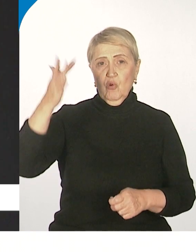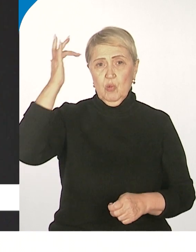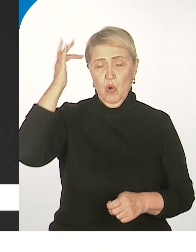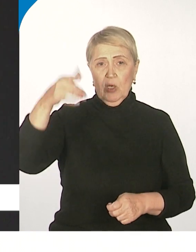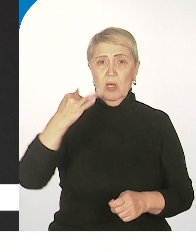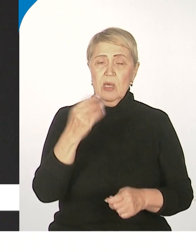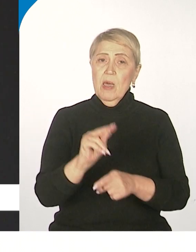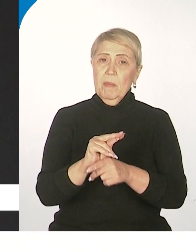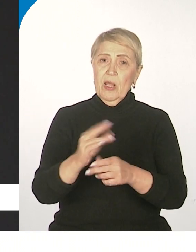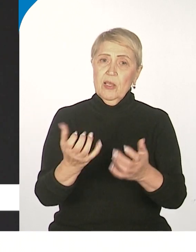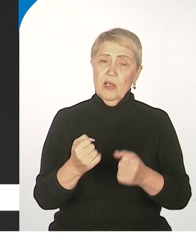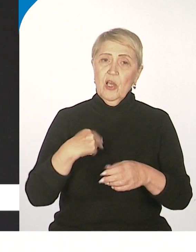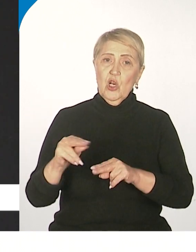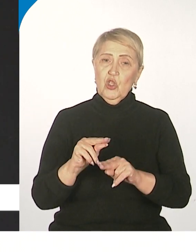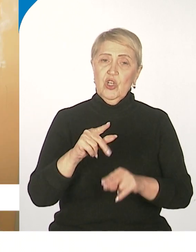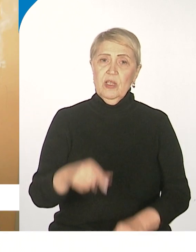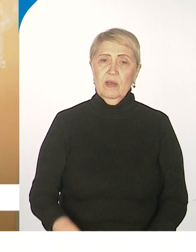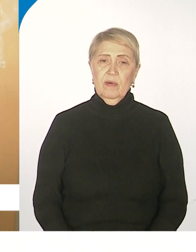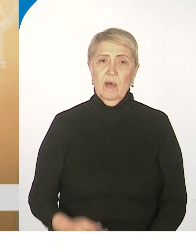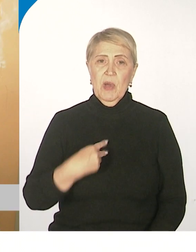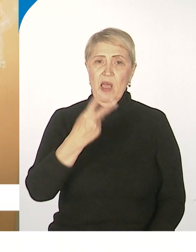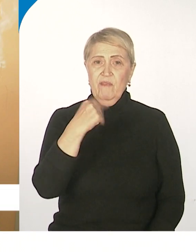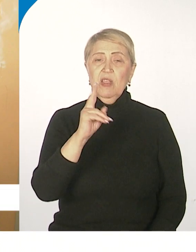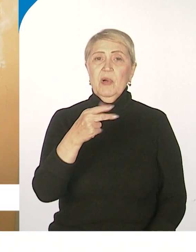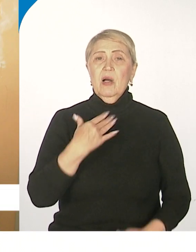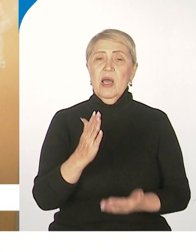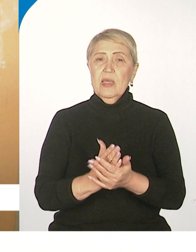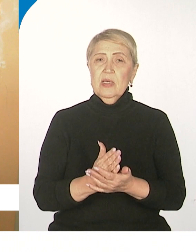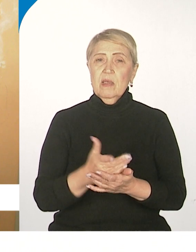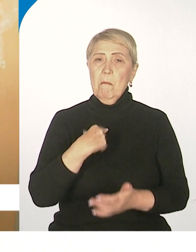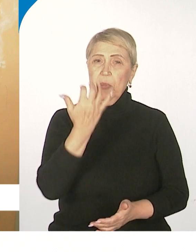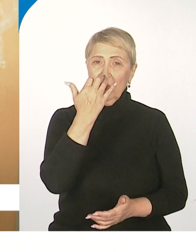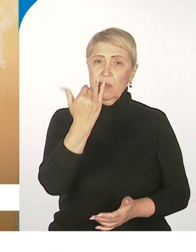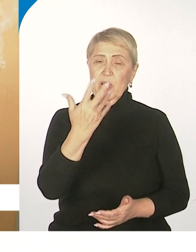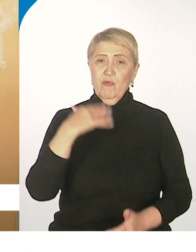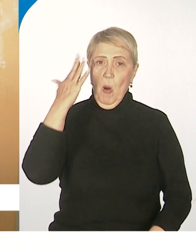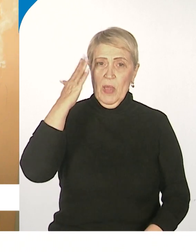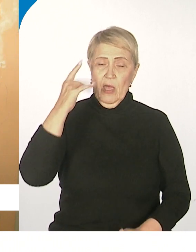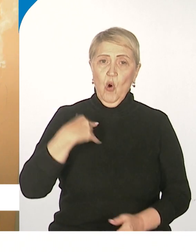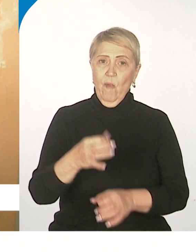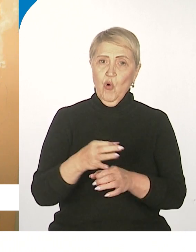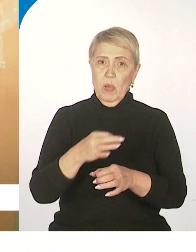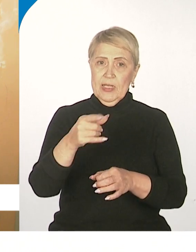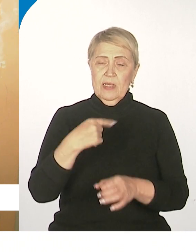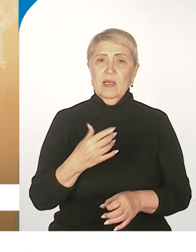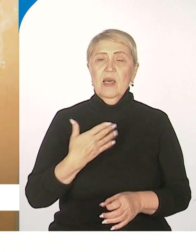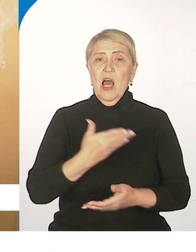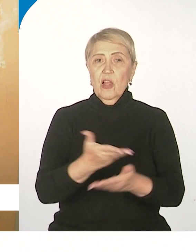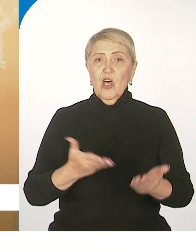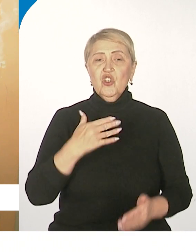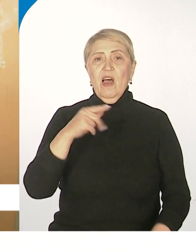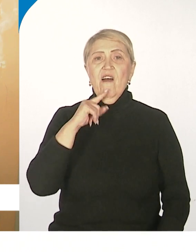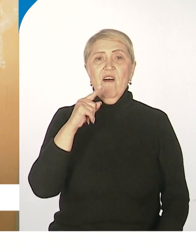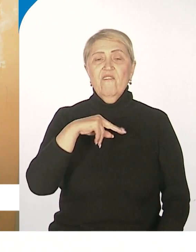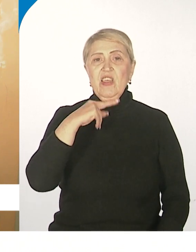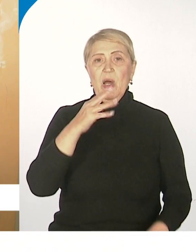лечении пациента. Мы видим, что он нам оконтуривает подозрительные, по его мнению, области. И, собственно говоря, наше внимание всё